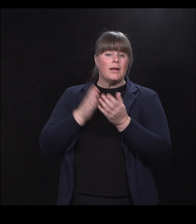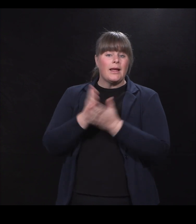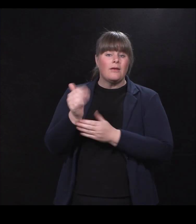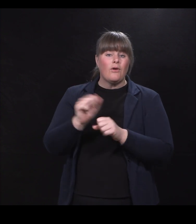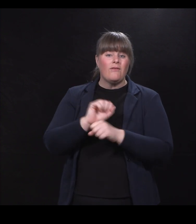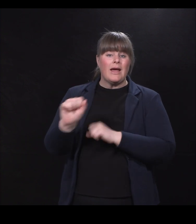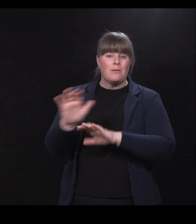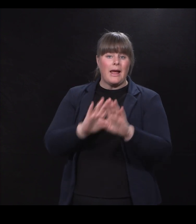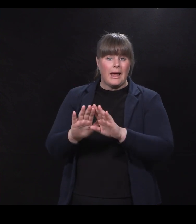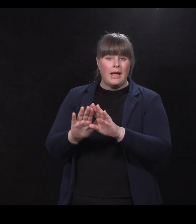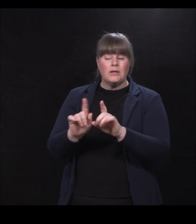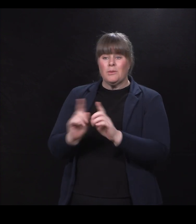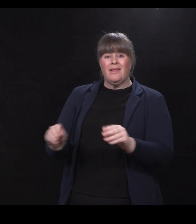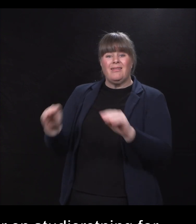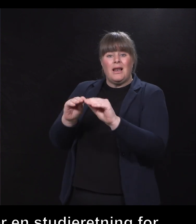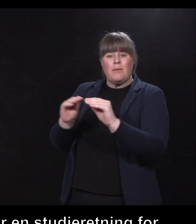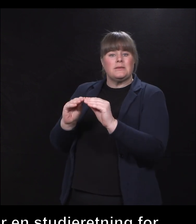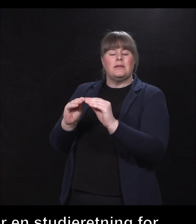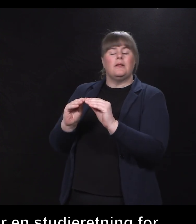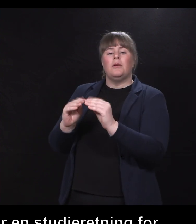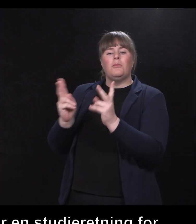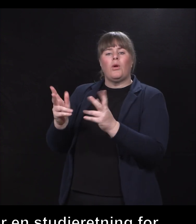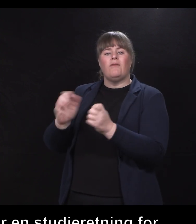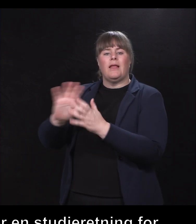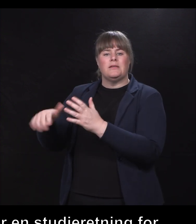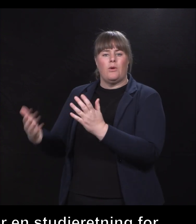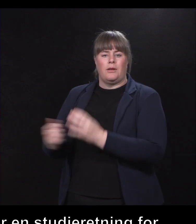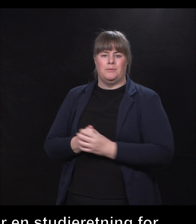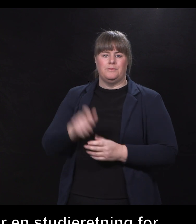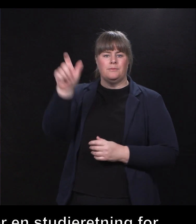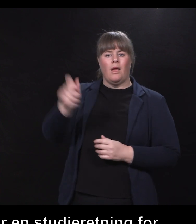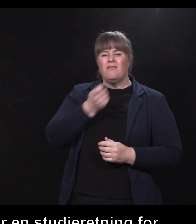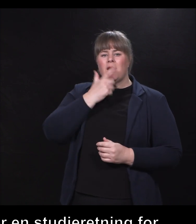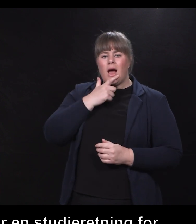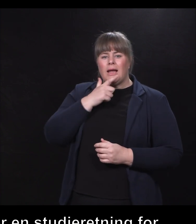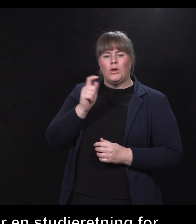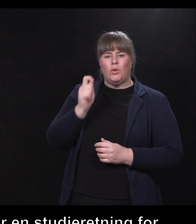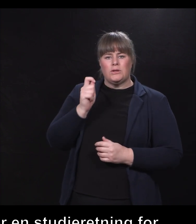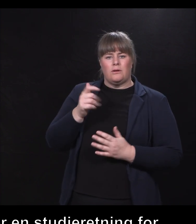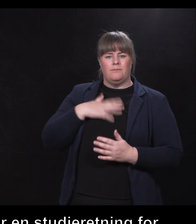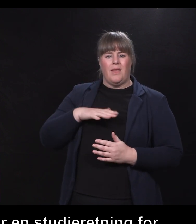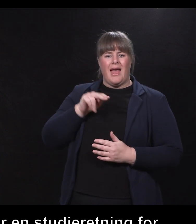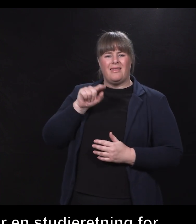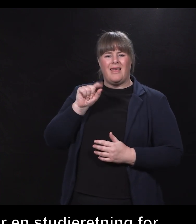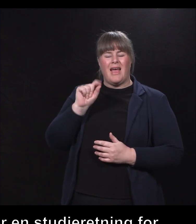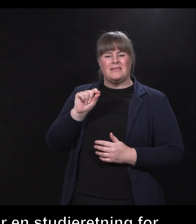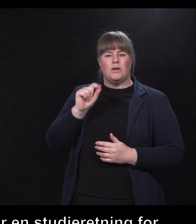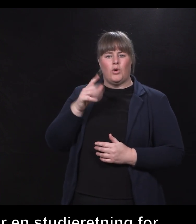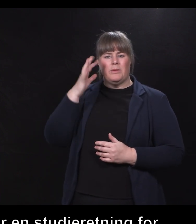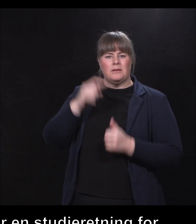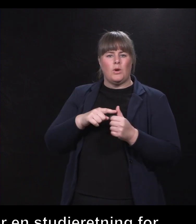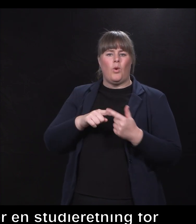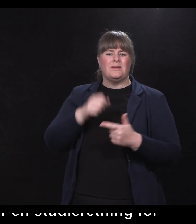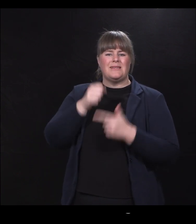tilpasset brukere av tegnspråk. Finn Aril Tordarsson fra NTS Kompetanse og Steinar Vikoldt fra